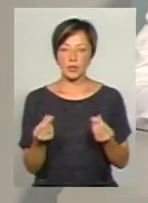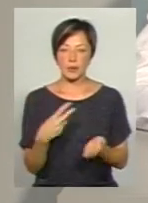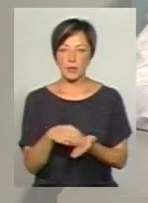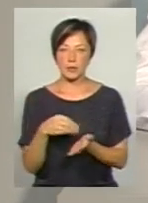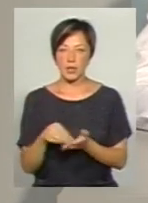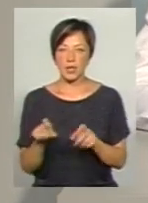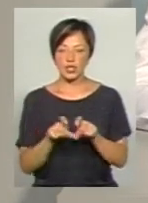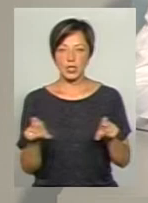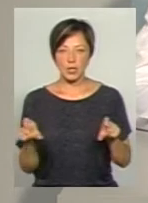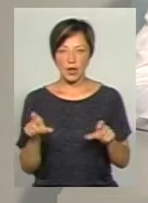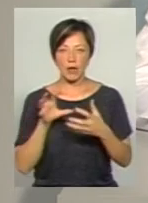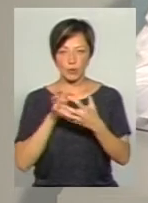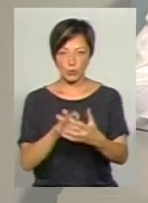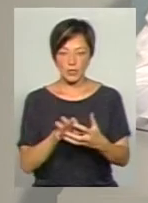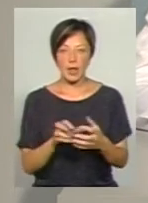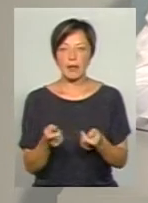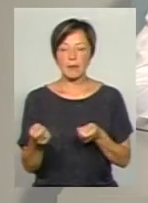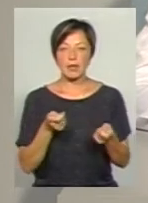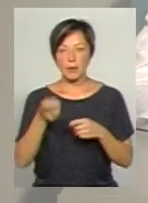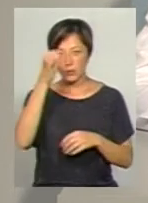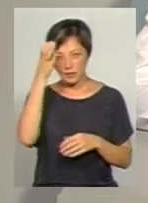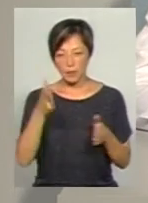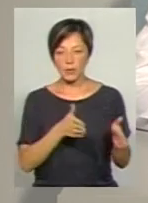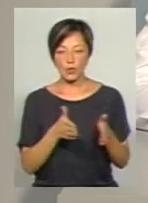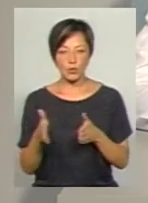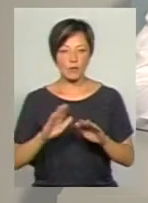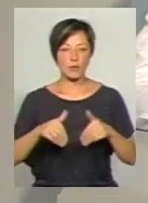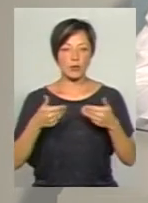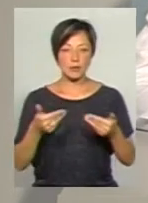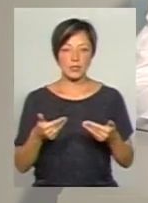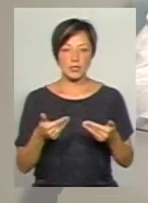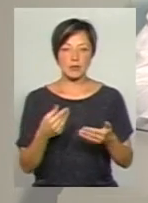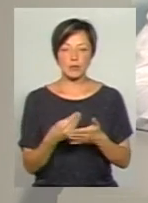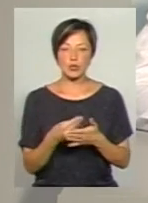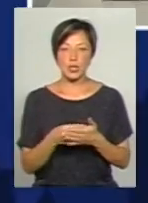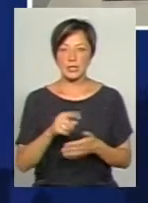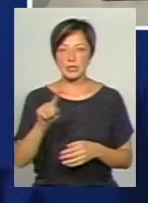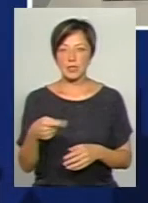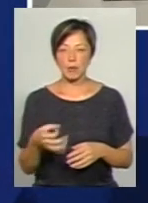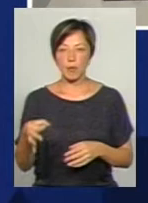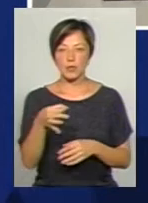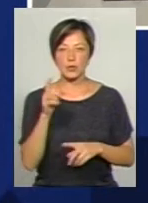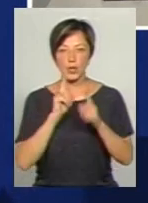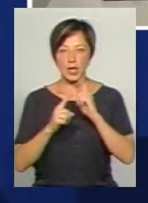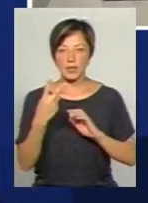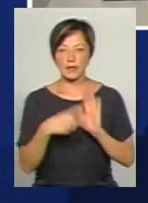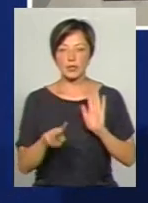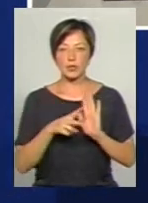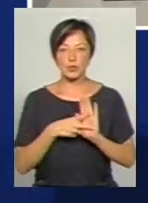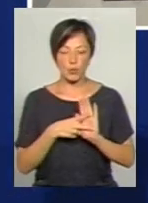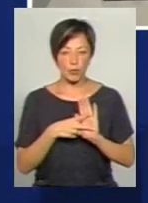придбання шкільних автобусів. Департаментом освіти підготовлено бюджетний запит до обласної ради, і 27